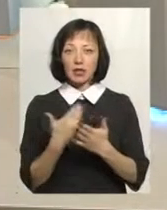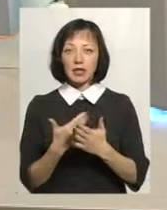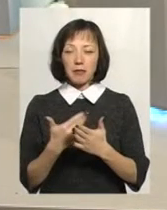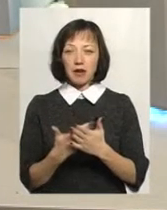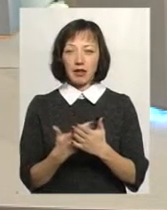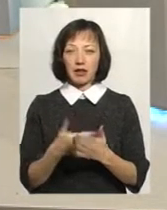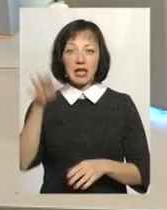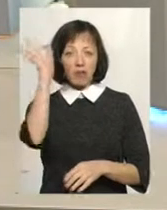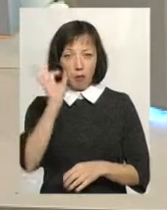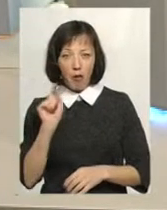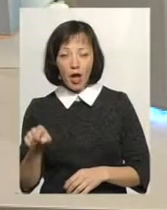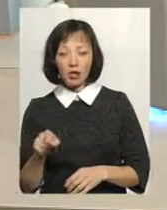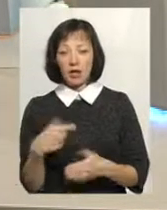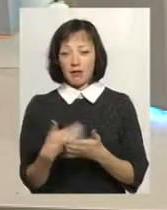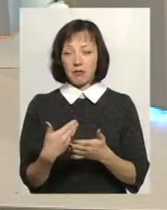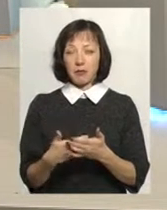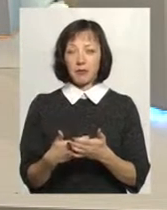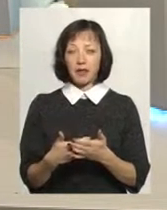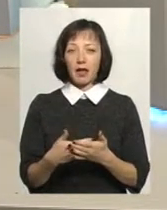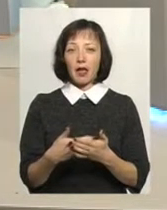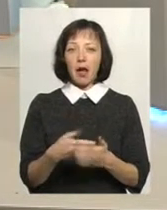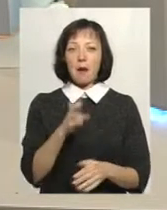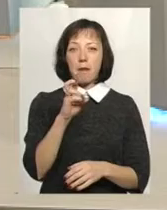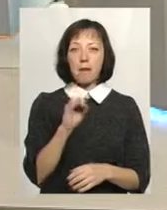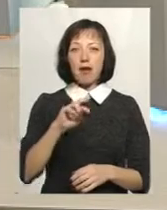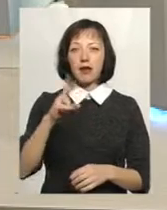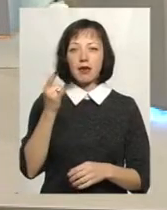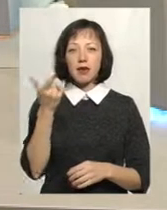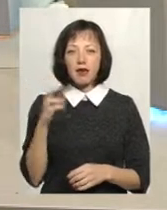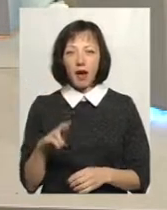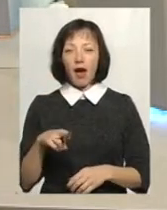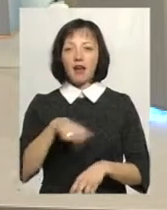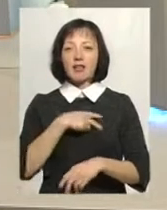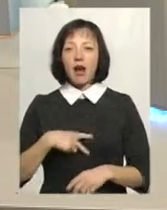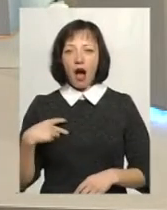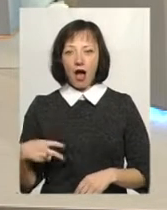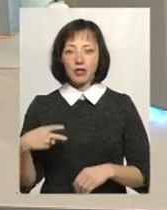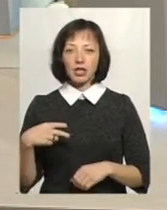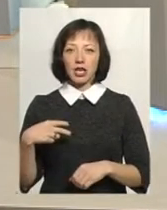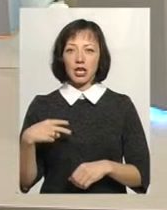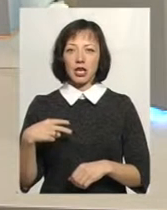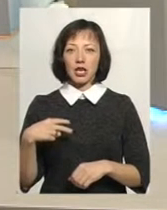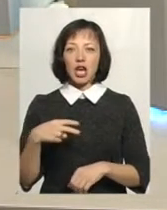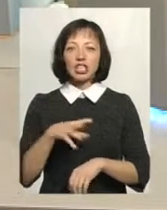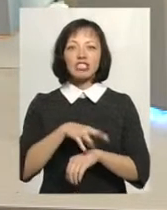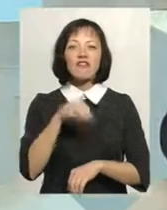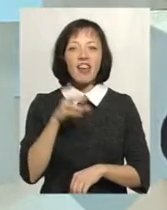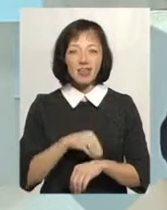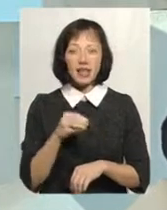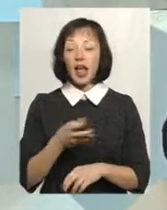Німеччини, це сталося, наприклад, Бельгії, Данії, Швеції. І, власне,